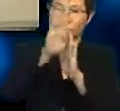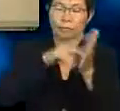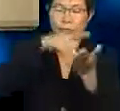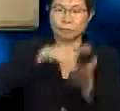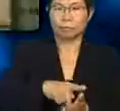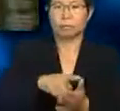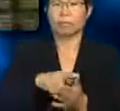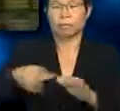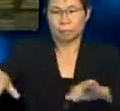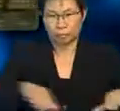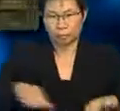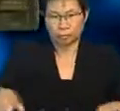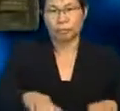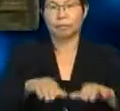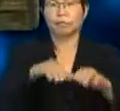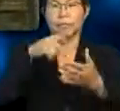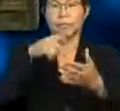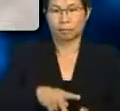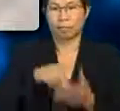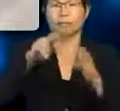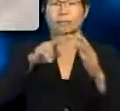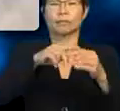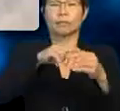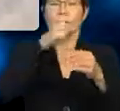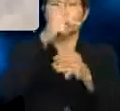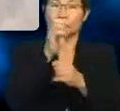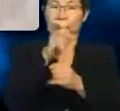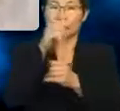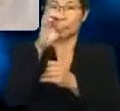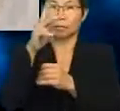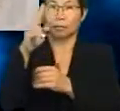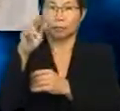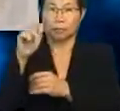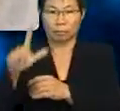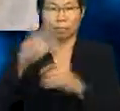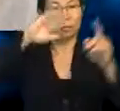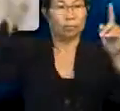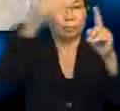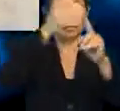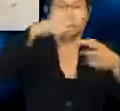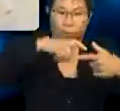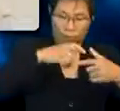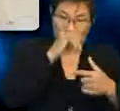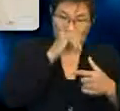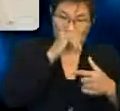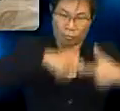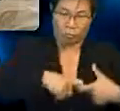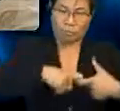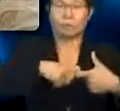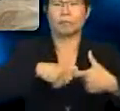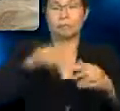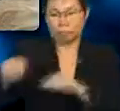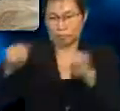kecerdasan konteksual ini. Aspek-aspek tersebut ialah menghubungkaitkan, memindahkan,